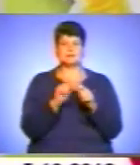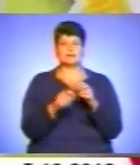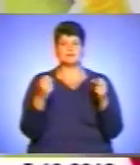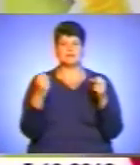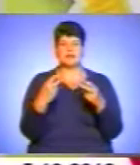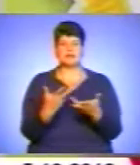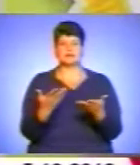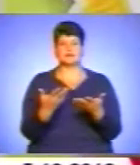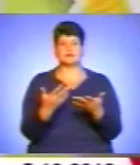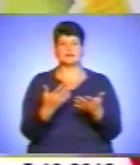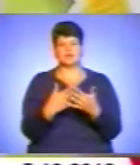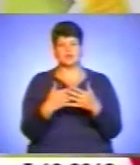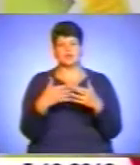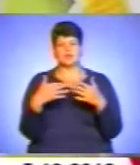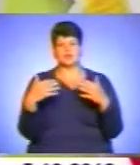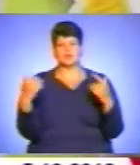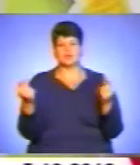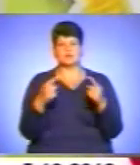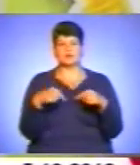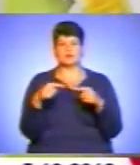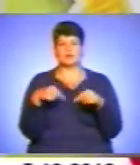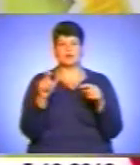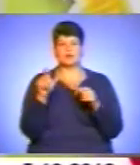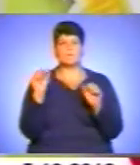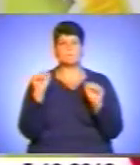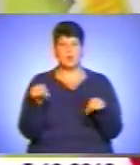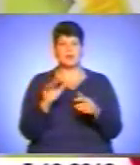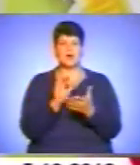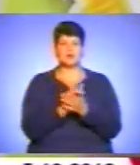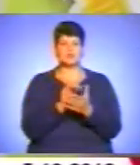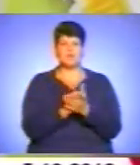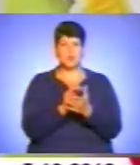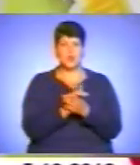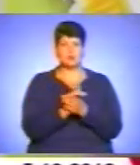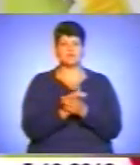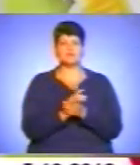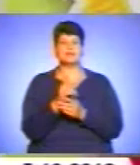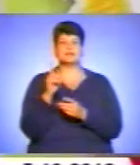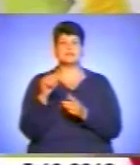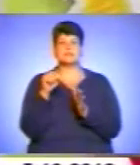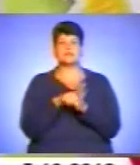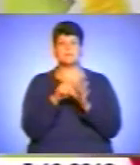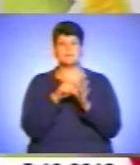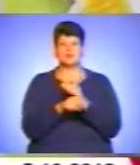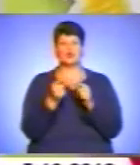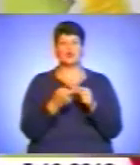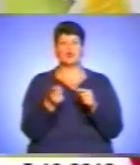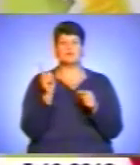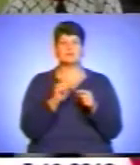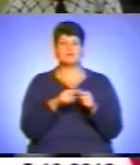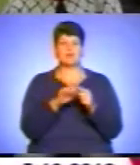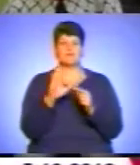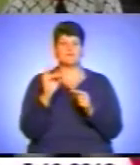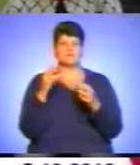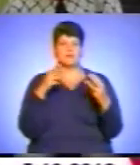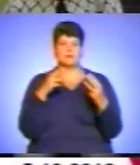чи інша категорія людей могла ознайомлюватися з змістом цих вебінарів.